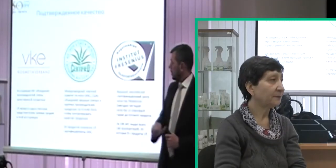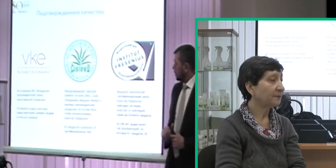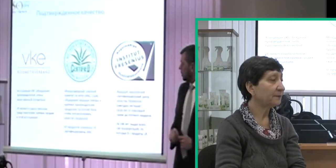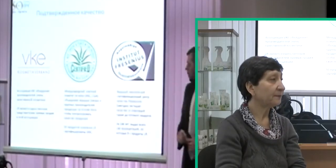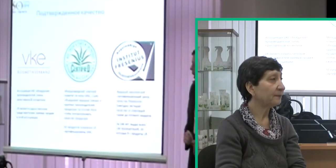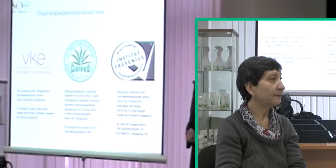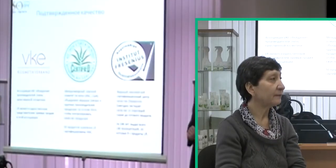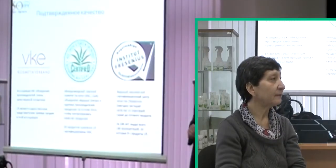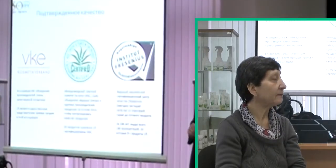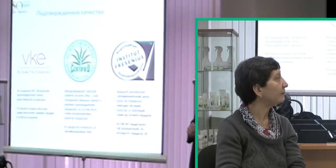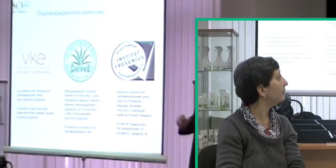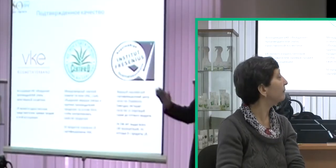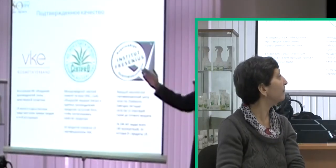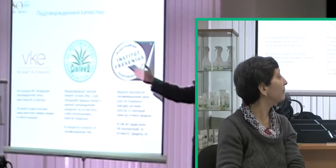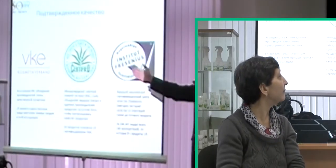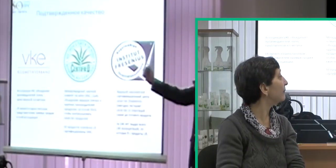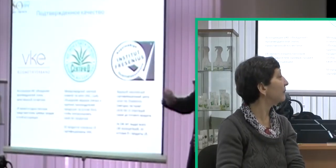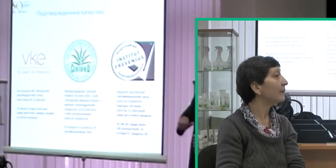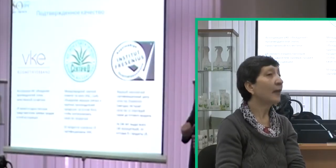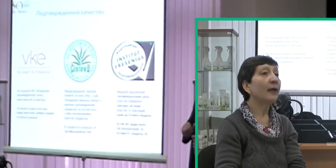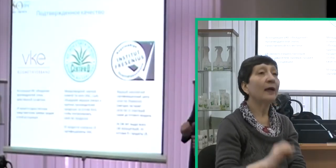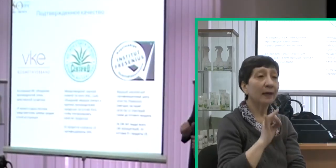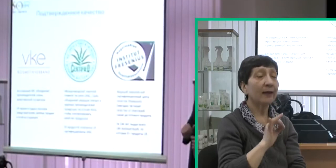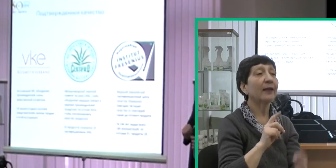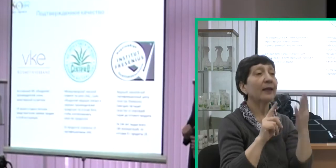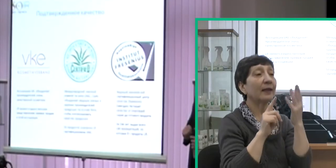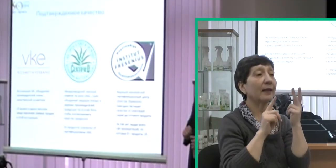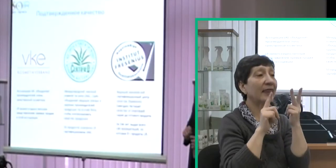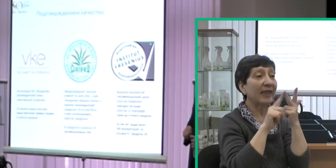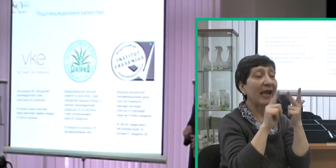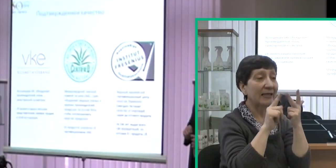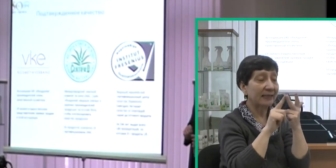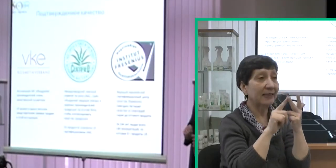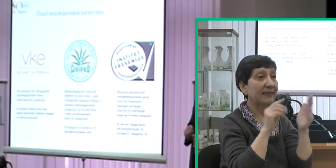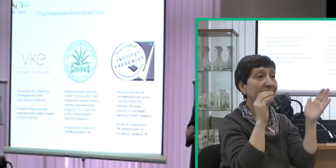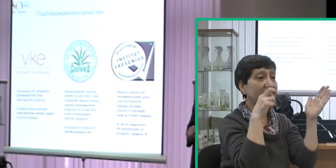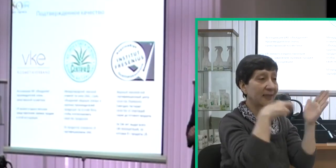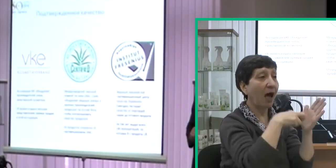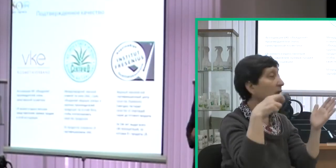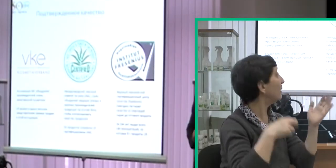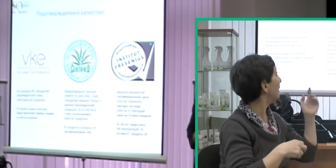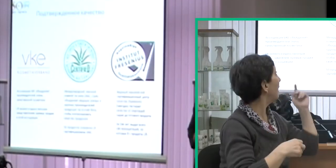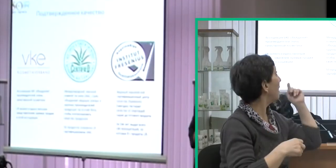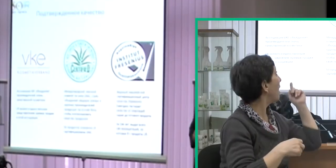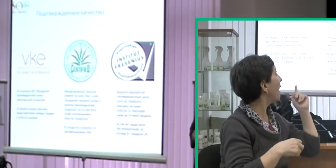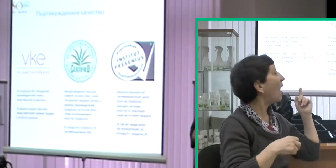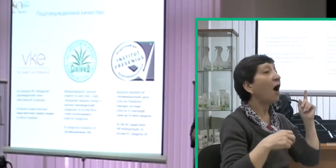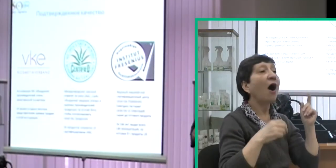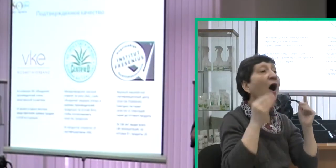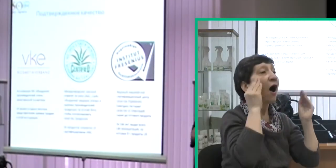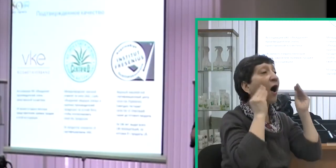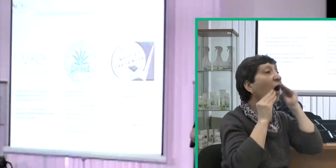И третий здесь знак – это косметический союз